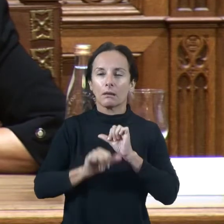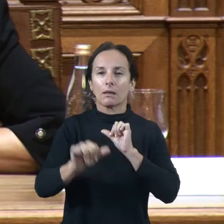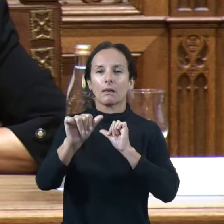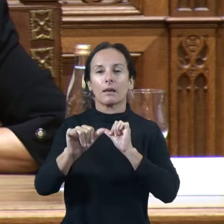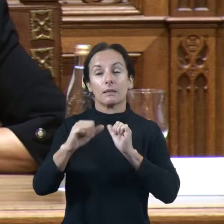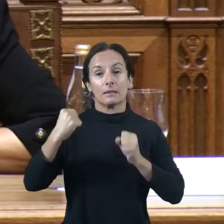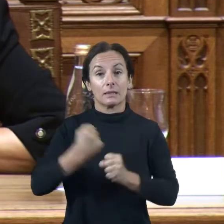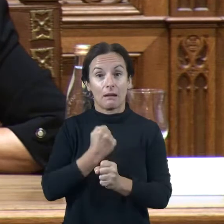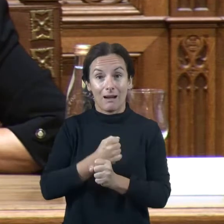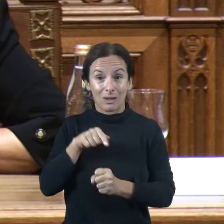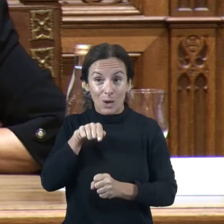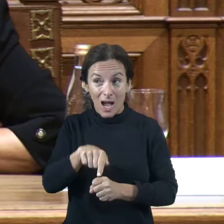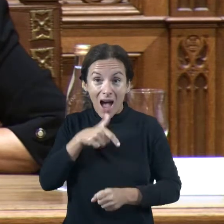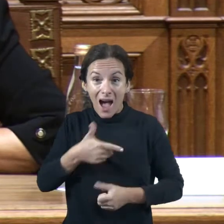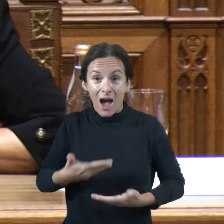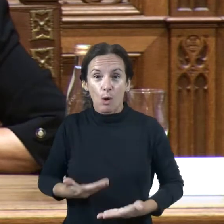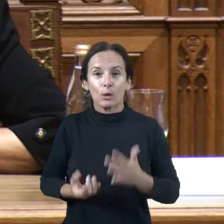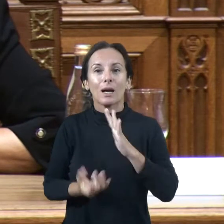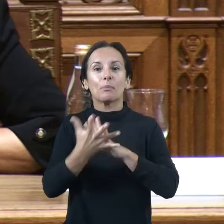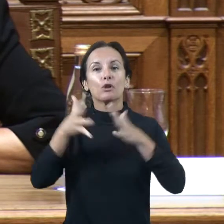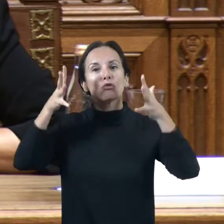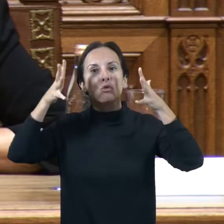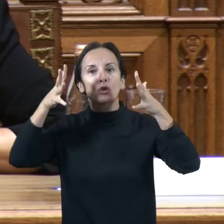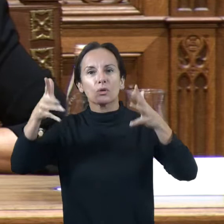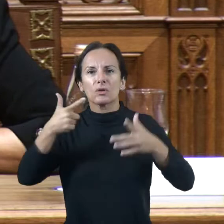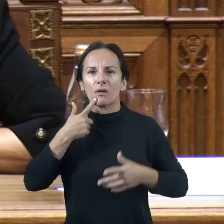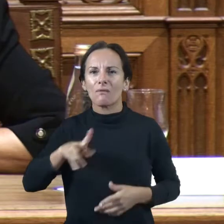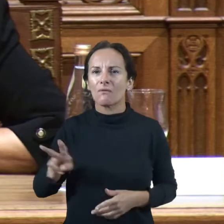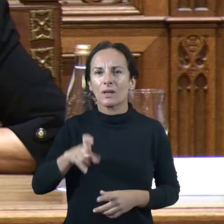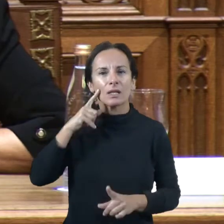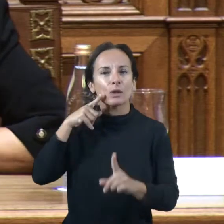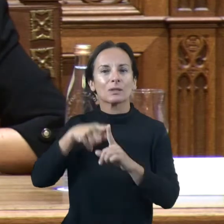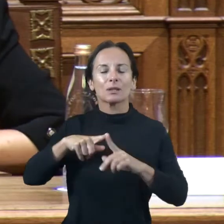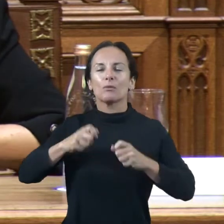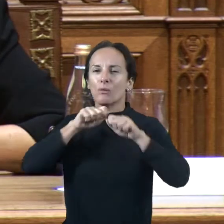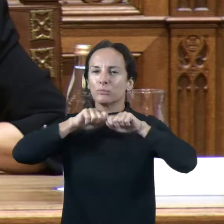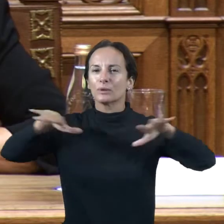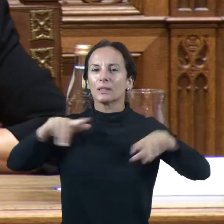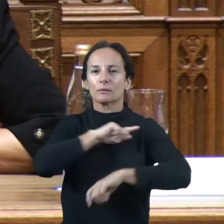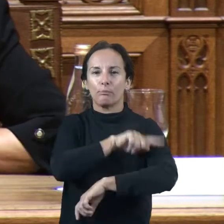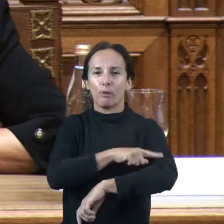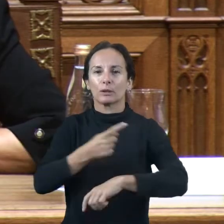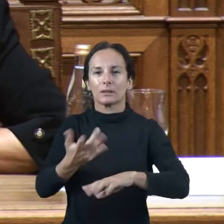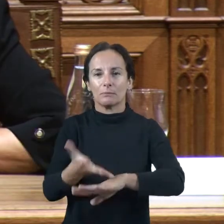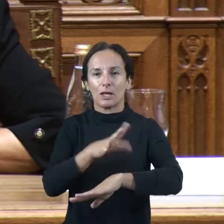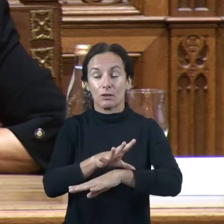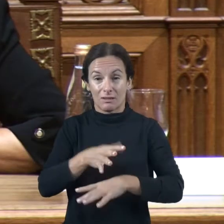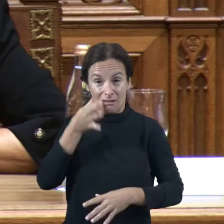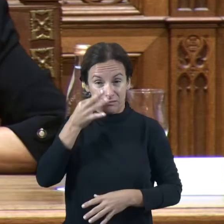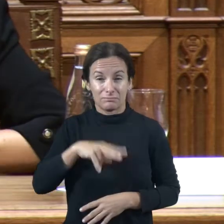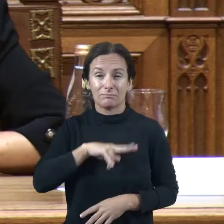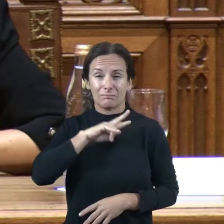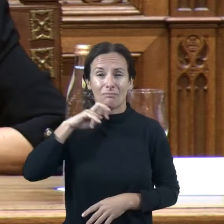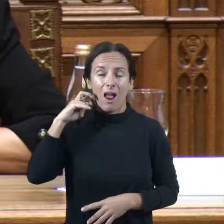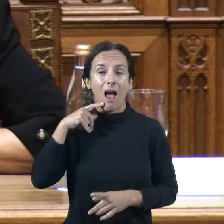una eina importantíssima per treballar el que dèiem l'esport a Mallorca, la promoció de l'esport i que sigui aquest element també vertebrador de les nostres